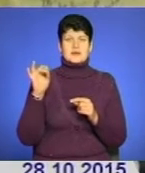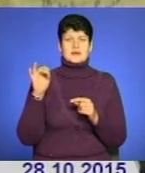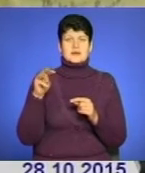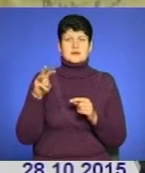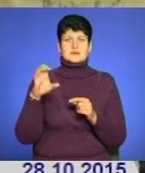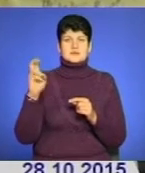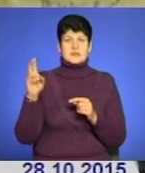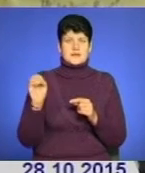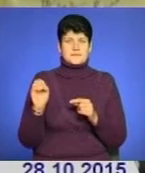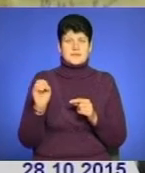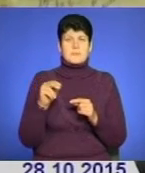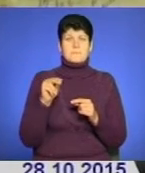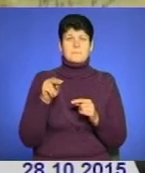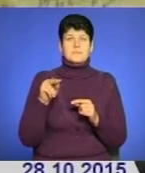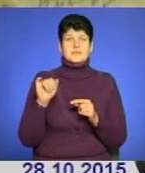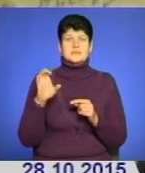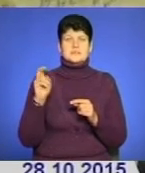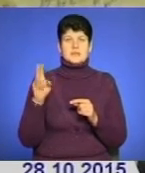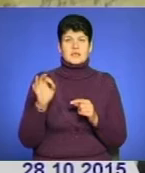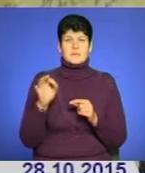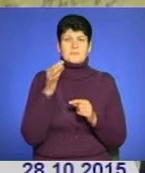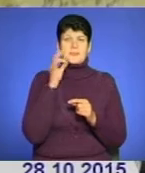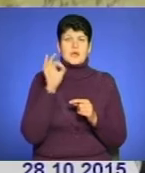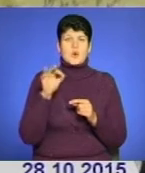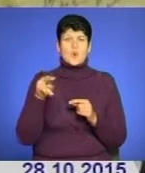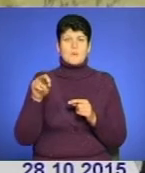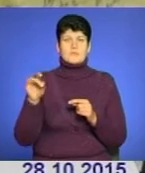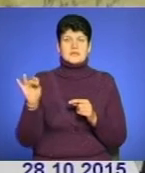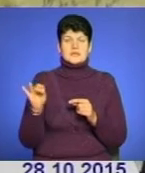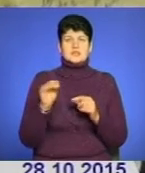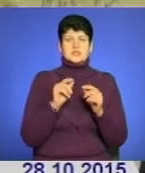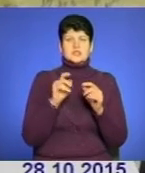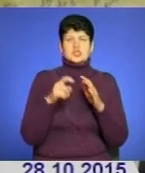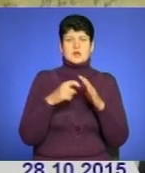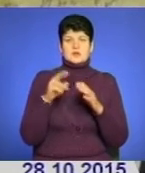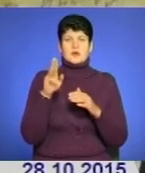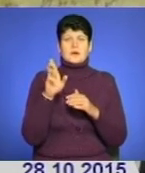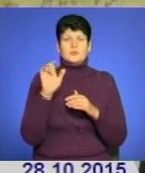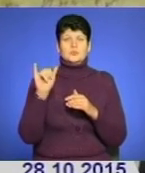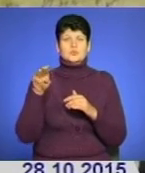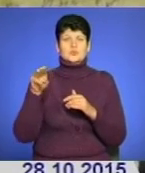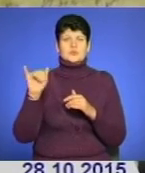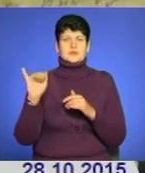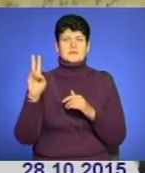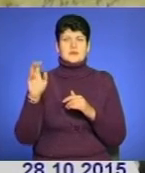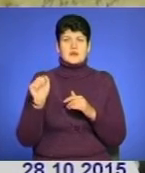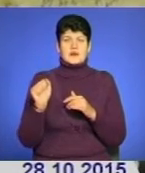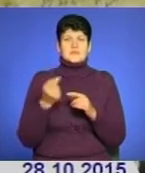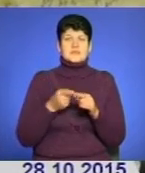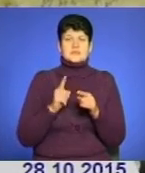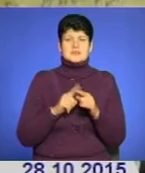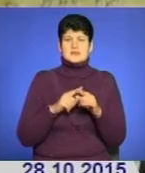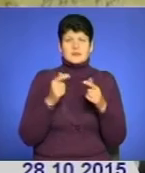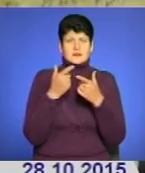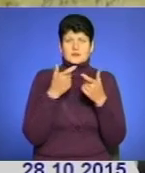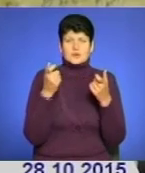Піски, Опитне, Шафта, Бутівка. Тобто є такі місця, які абсолютно далеко не публічні, але